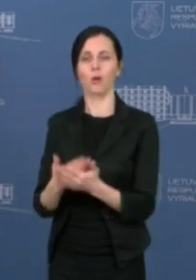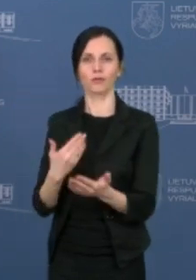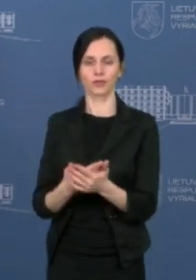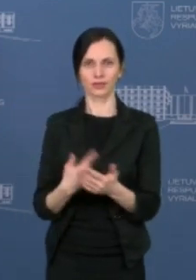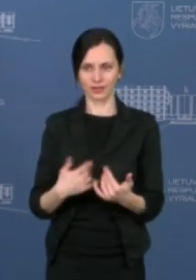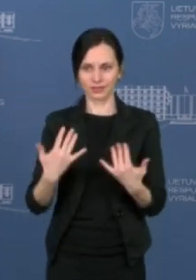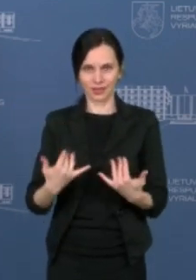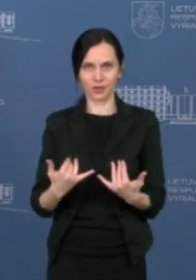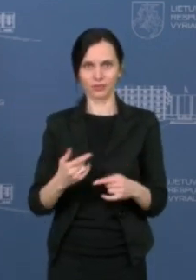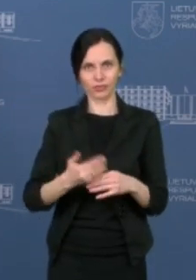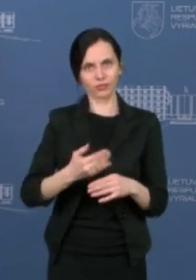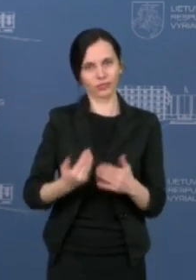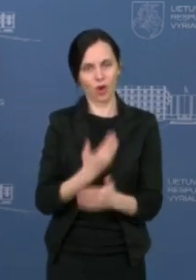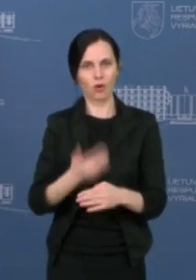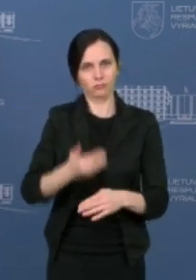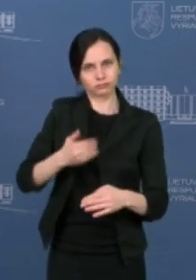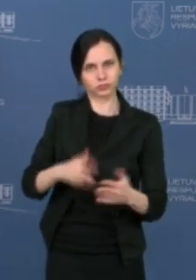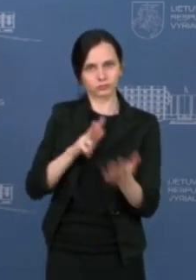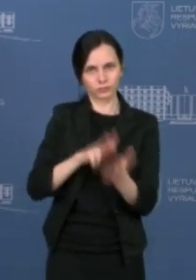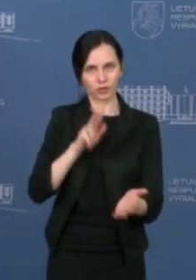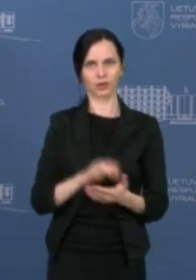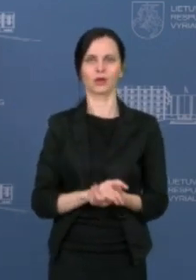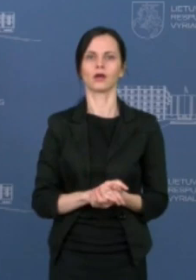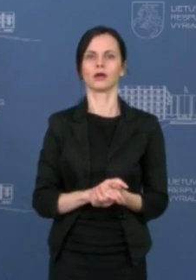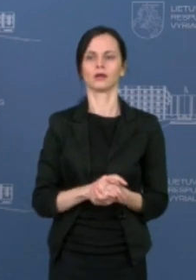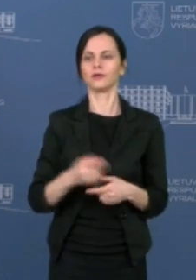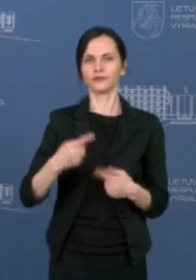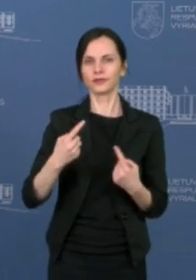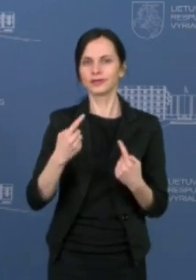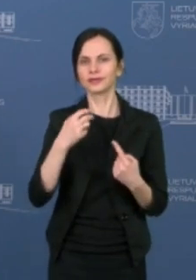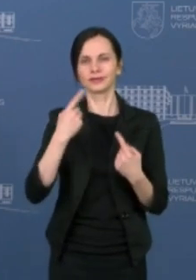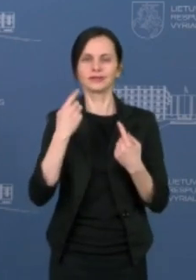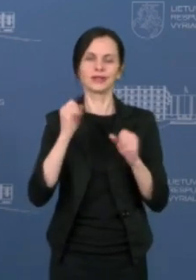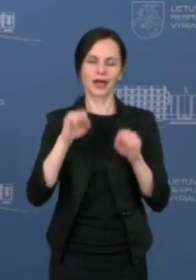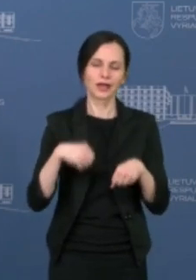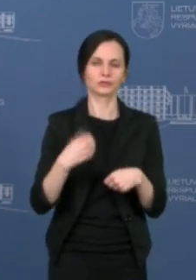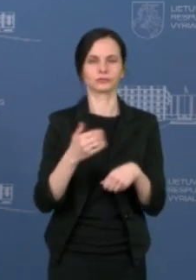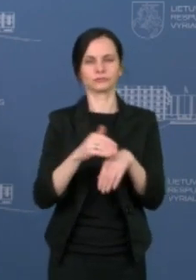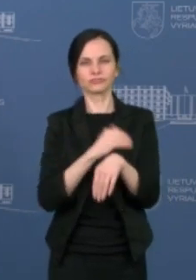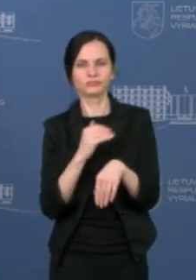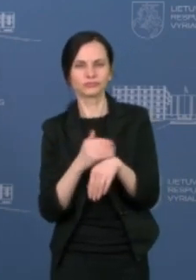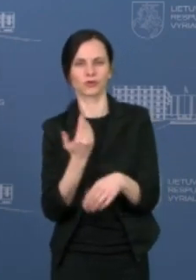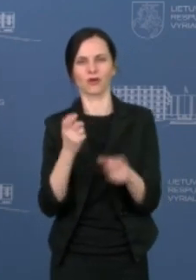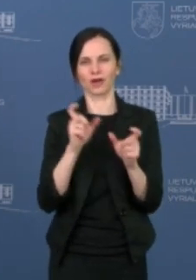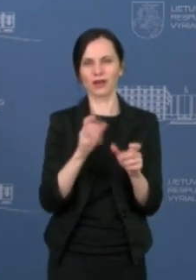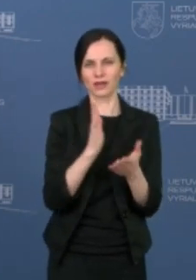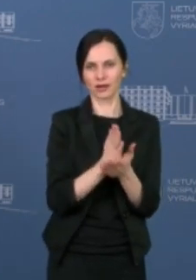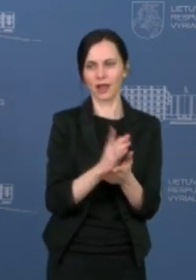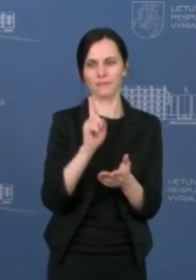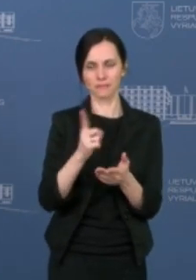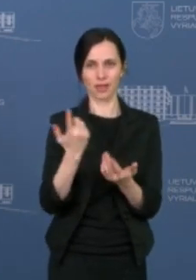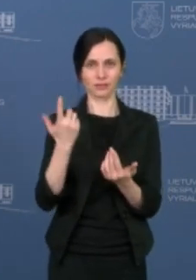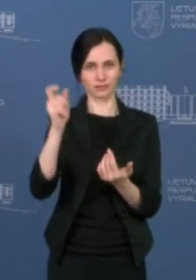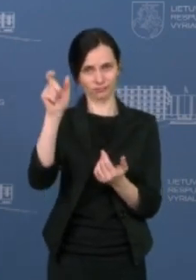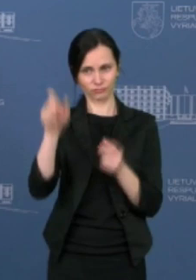nepaisant to, kad yra nuomonių, kad galbūt jie yra labai švelnus, labai maži, bet jie paliečia keliolika tūkstančių